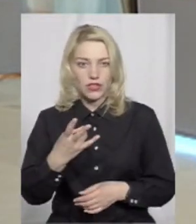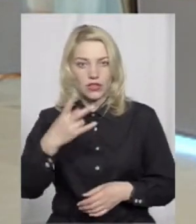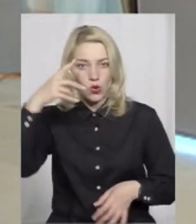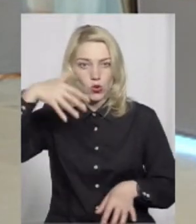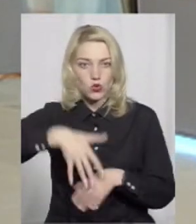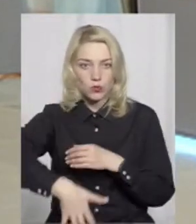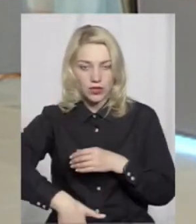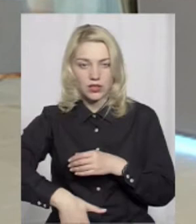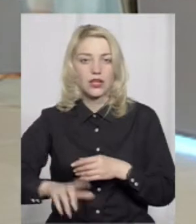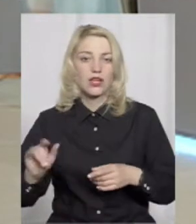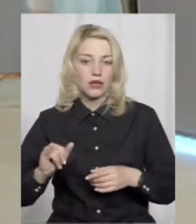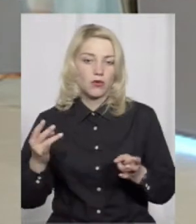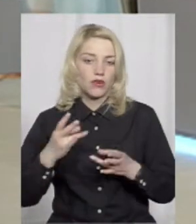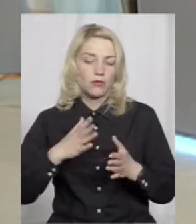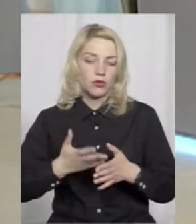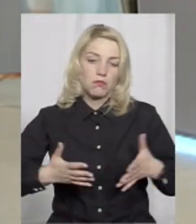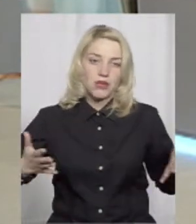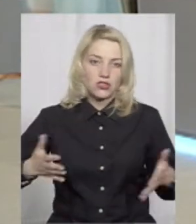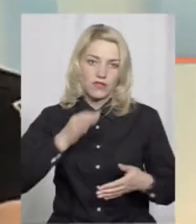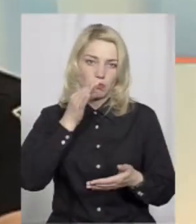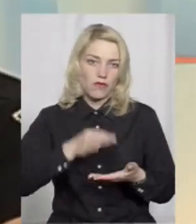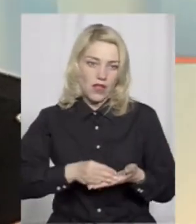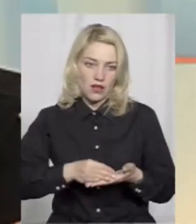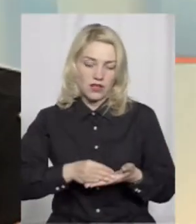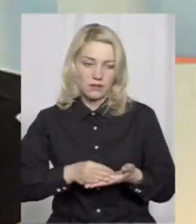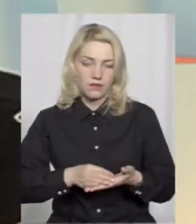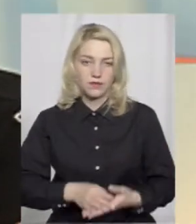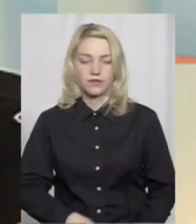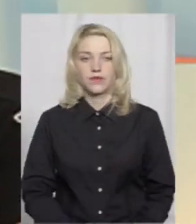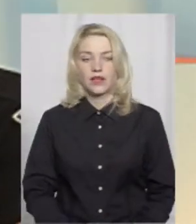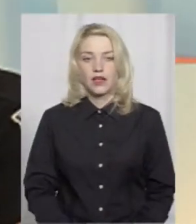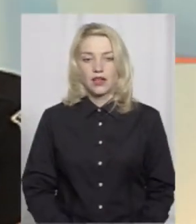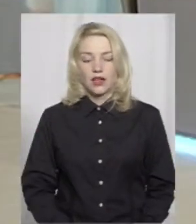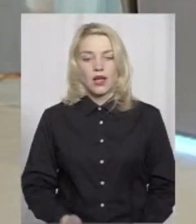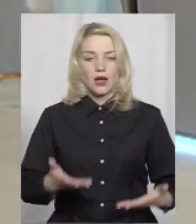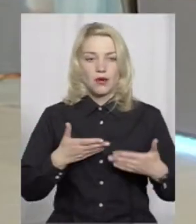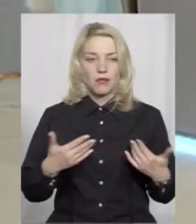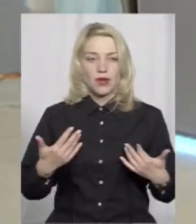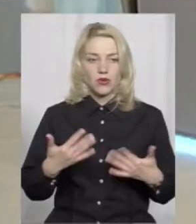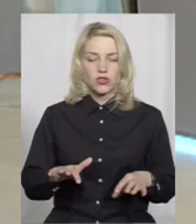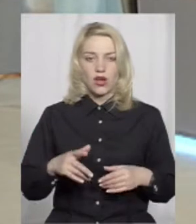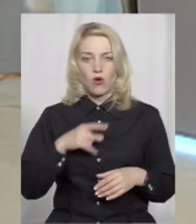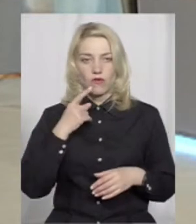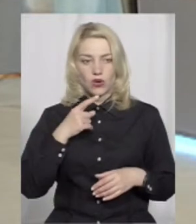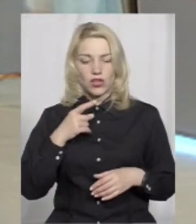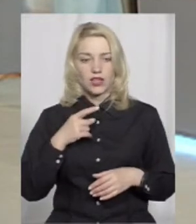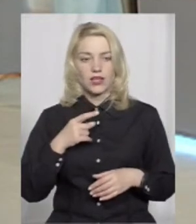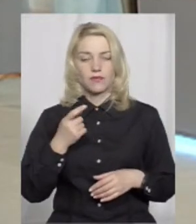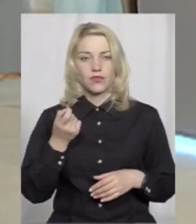і бути більш відповідальним. Ми вже поговорили